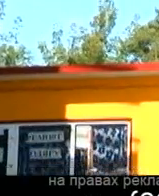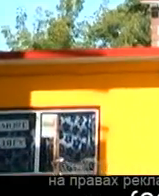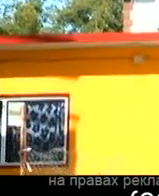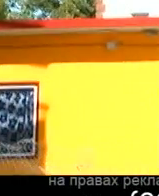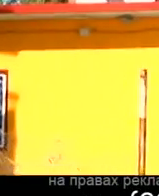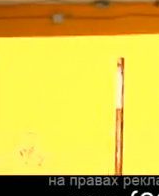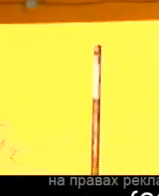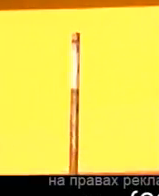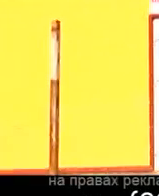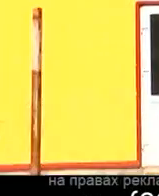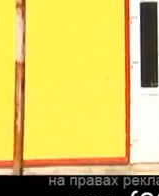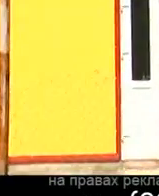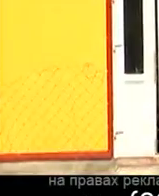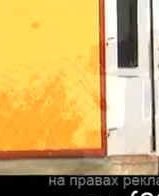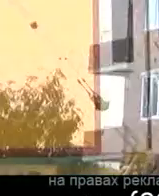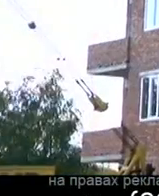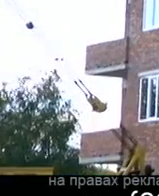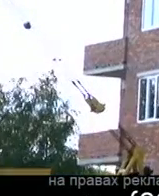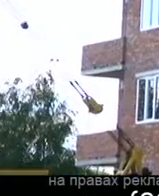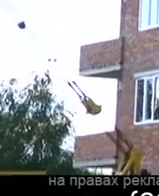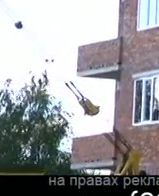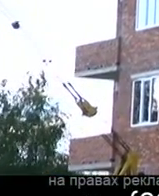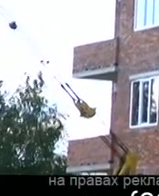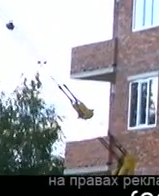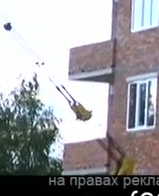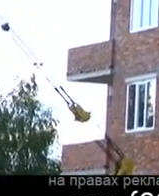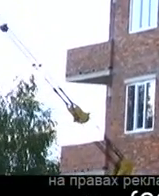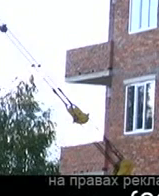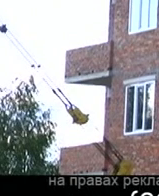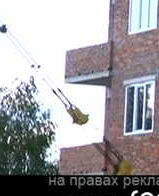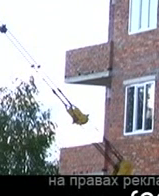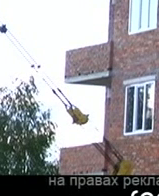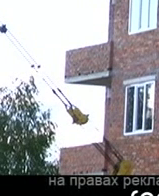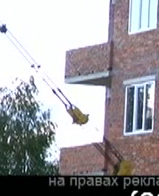порталі вже розпочалися. Також ви можете придбати квартиру при бажанні в розкрочку.